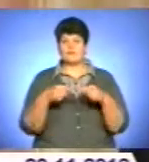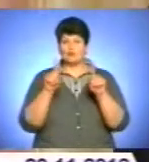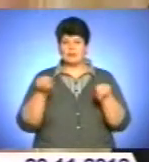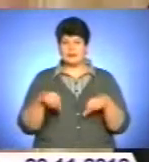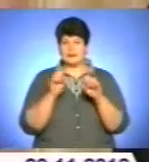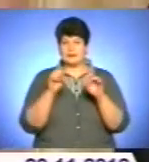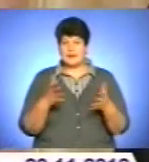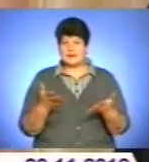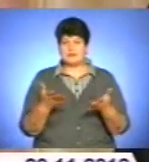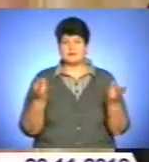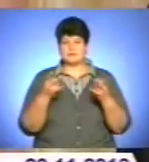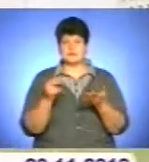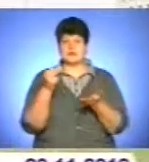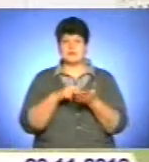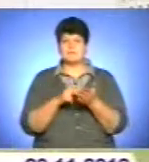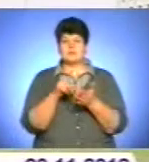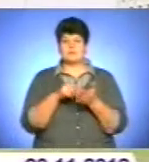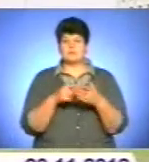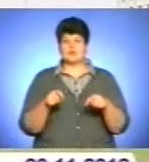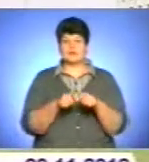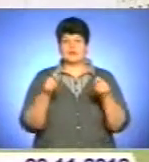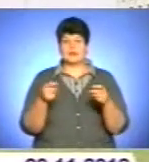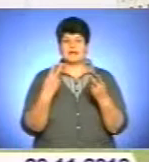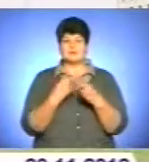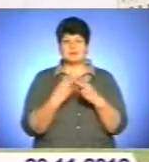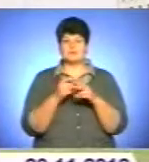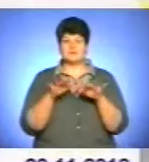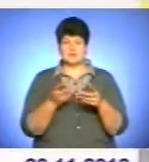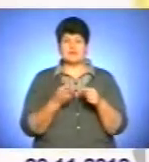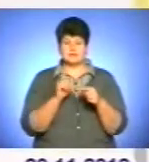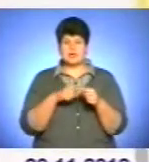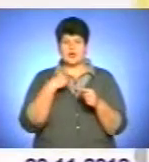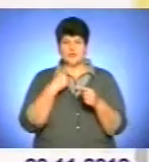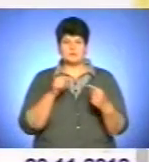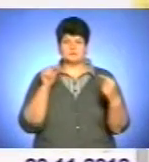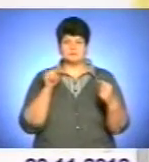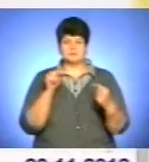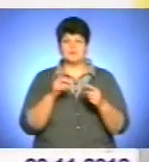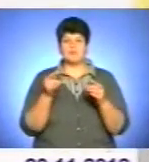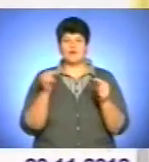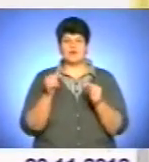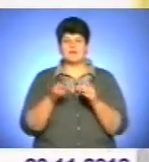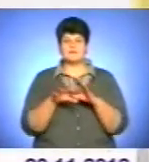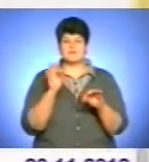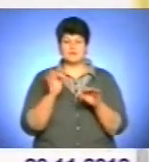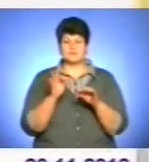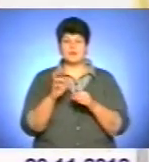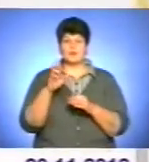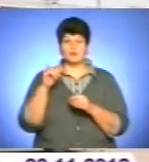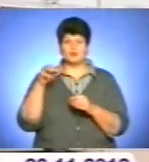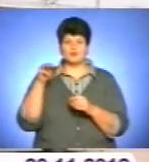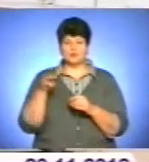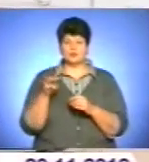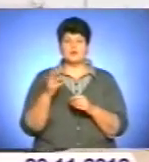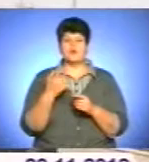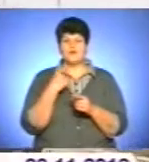питання про порушення кримінальної справи. З цим погоджується і опозиція, яка виступає проти перевиборів. За словами керівника фракції «Бюд Батьківщина» Андрія Кожем